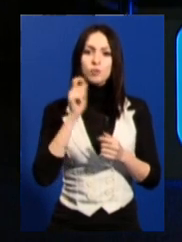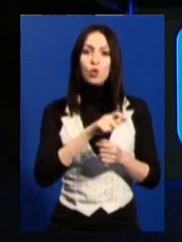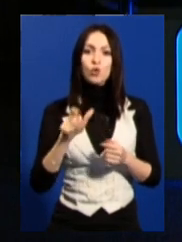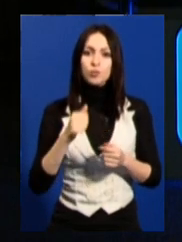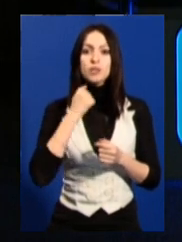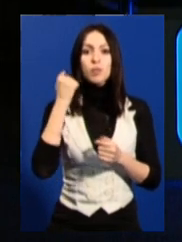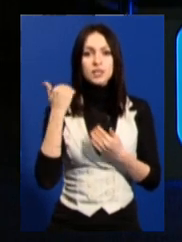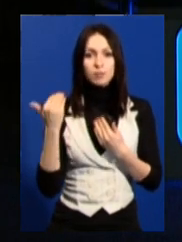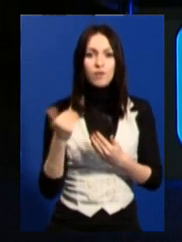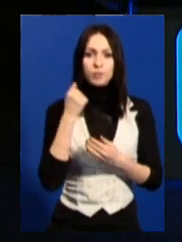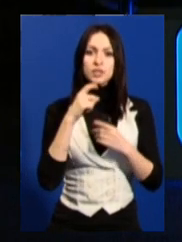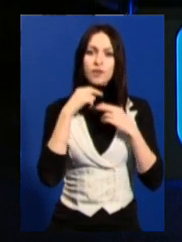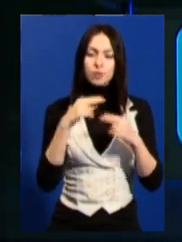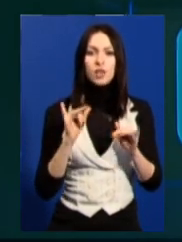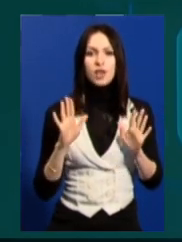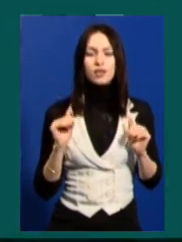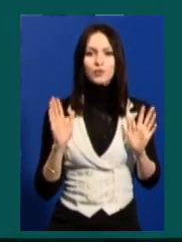дякую за увагу і до побачення.